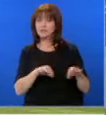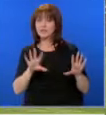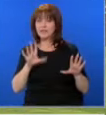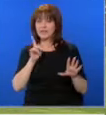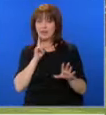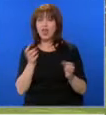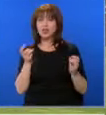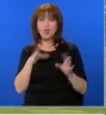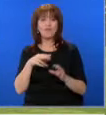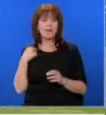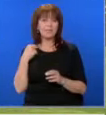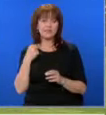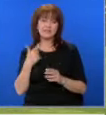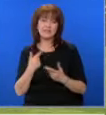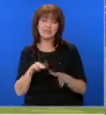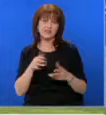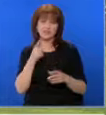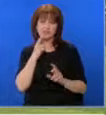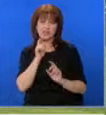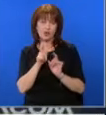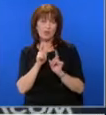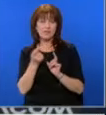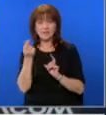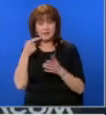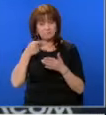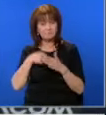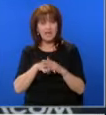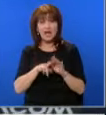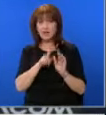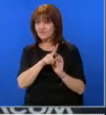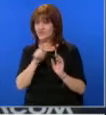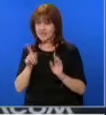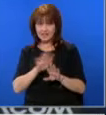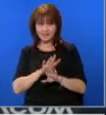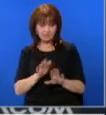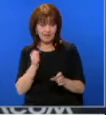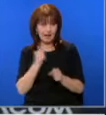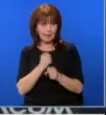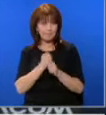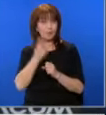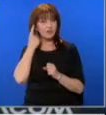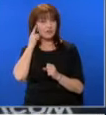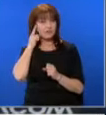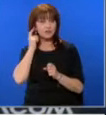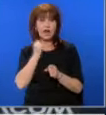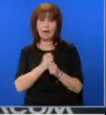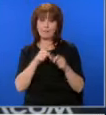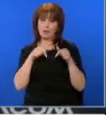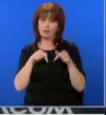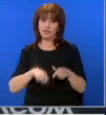Новият президент не пожела да навлиза в конкретика по въпроса. Всеки, който си е вършил събисно работата е на работа в Фурболен съюз.